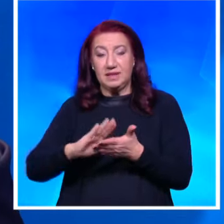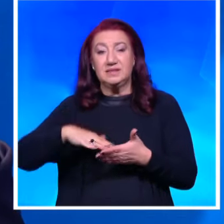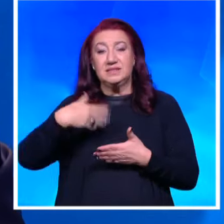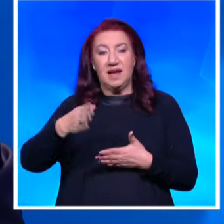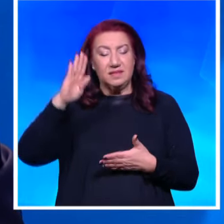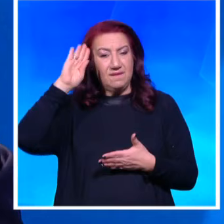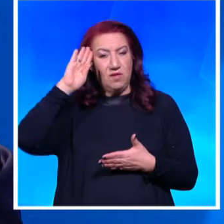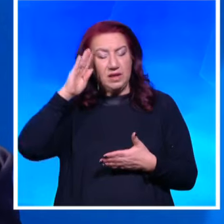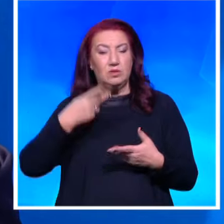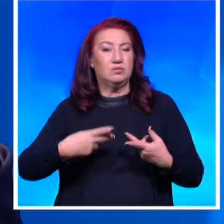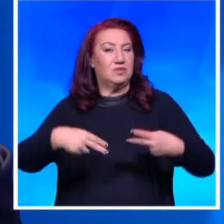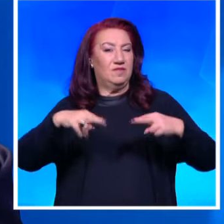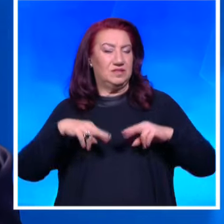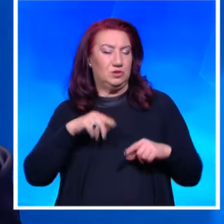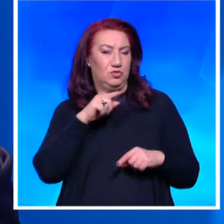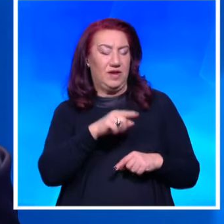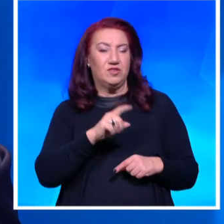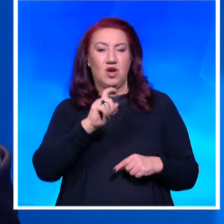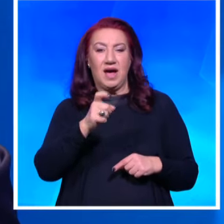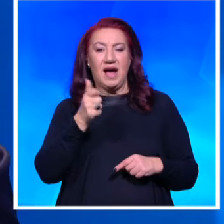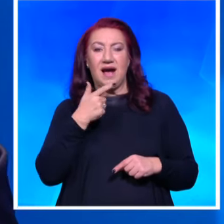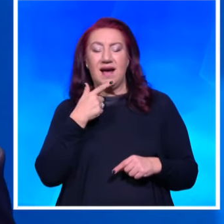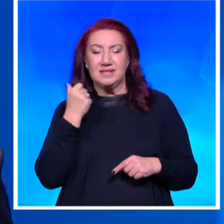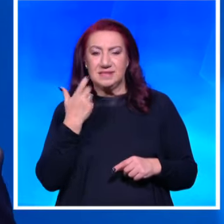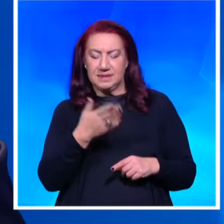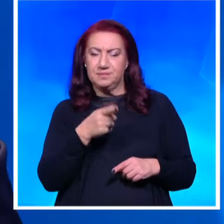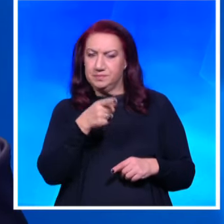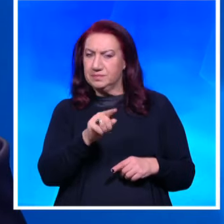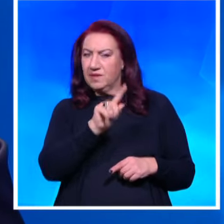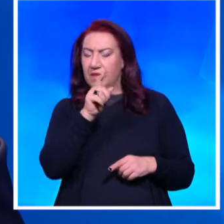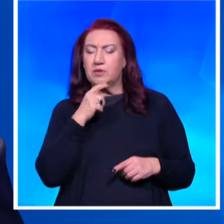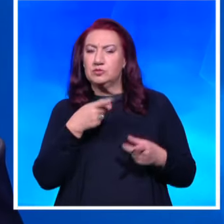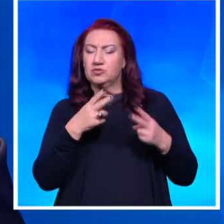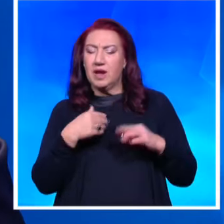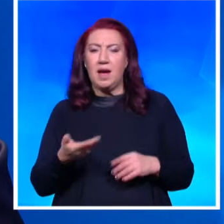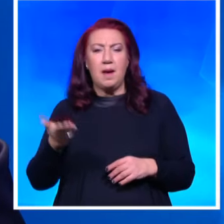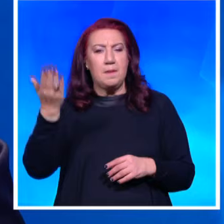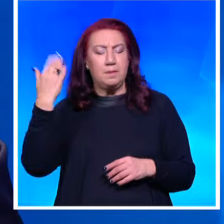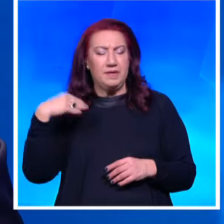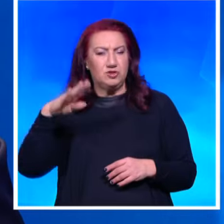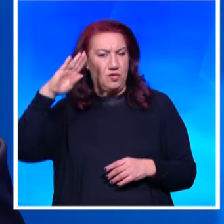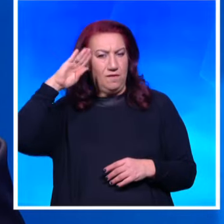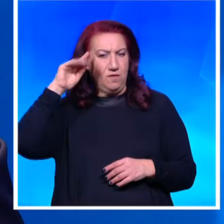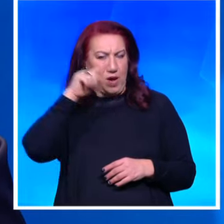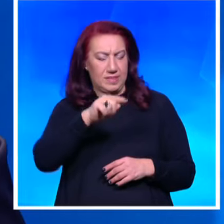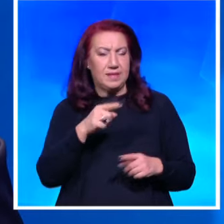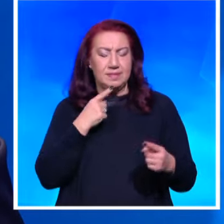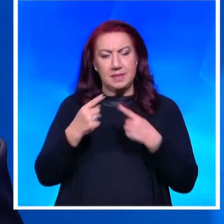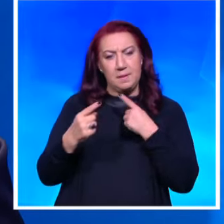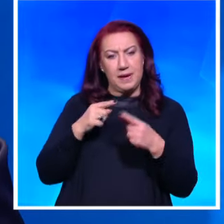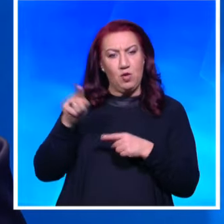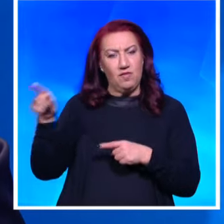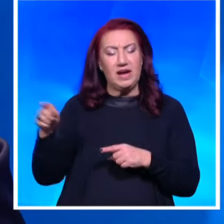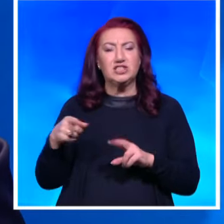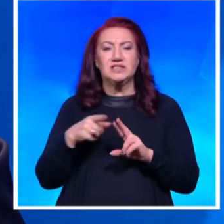На тези въпроси отговаря Уди Декел, бивши бригаден генерал от Израелската армия и бивши преговарящ с палестинците. Ето